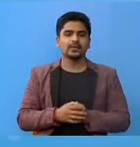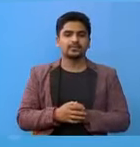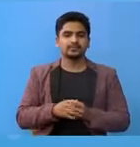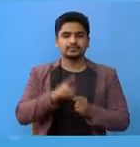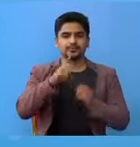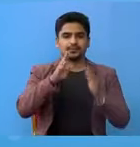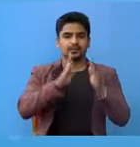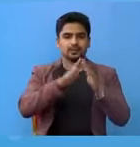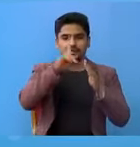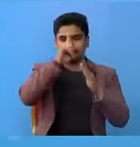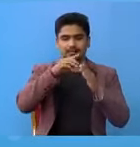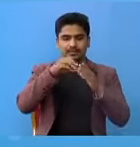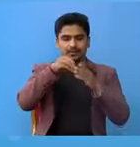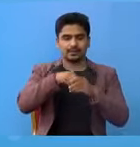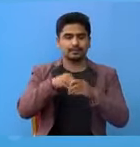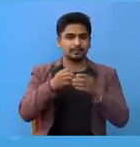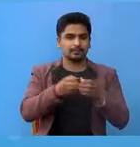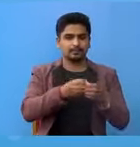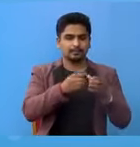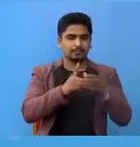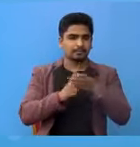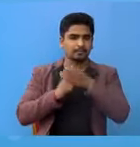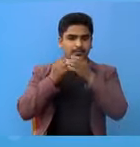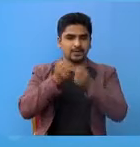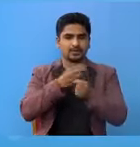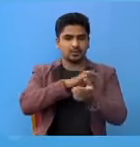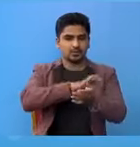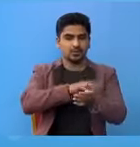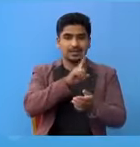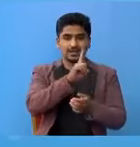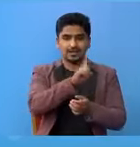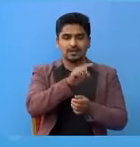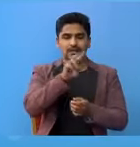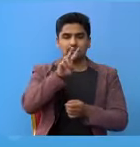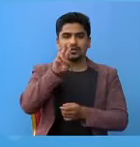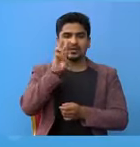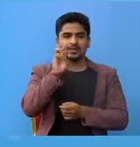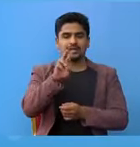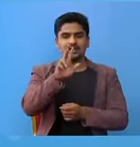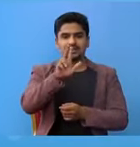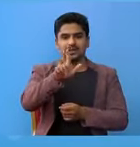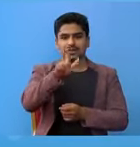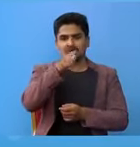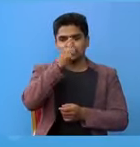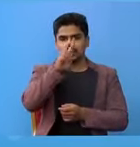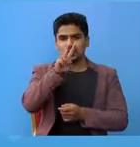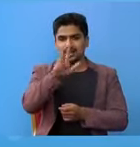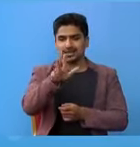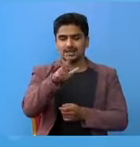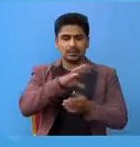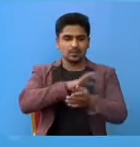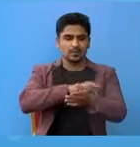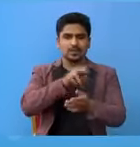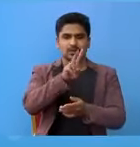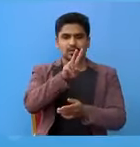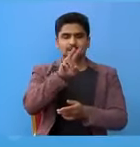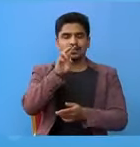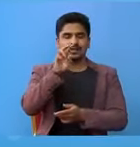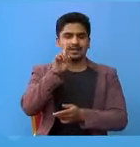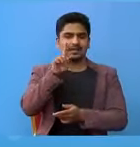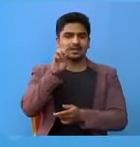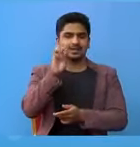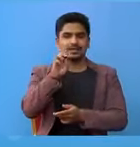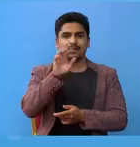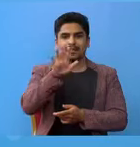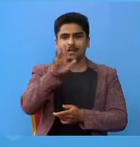क्वारेंटीन मा वैका बेक्तियरुको संख्या प्रदेश एक मां दुई हजार सास से अठाइस, प्रदेश दुई मां एक अजार